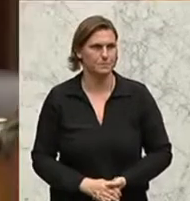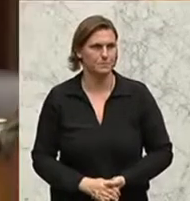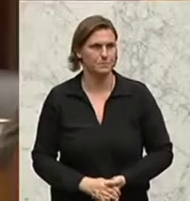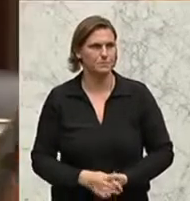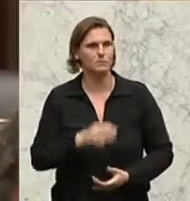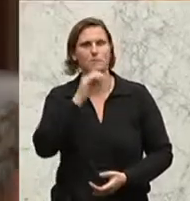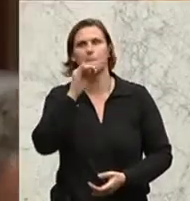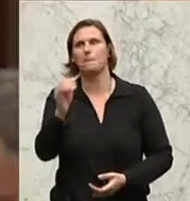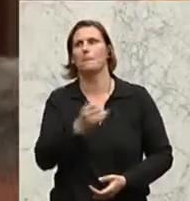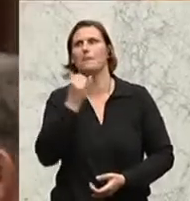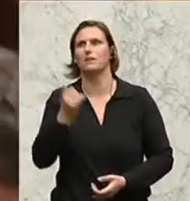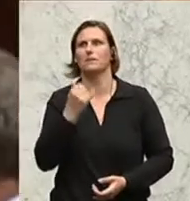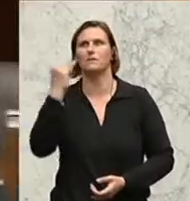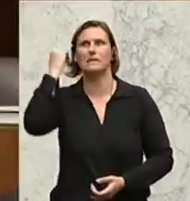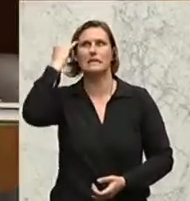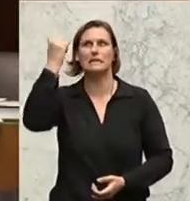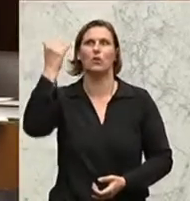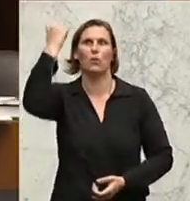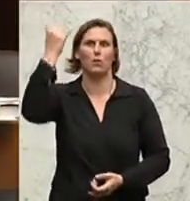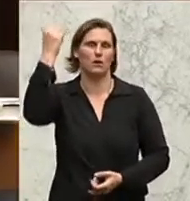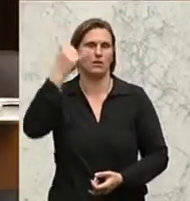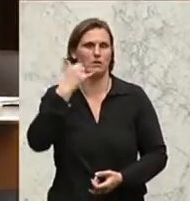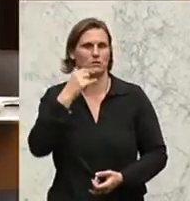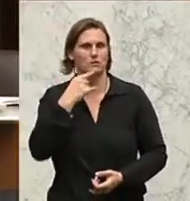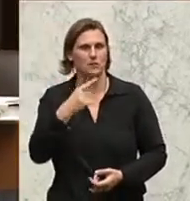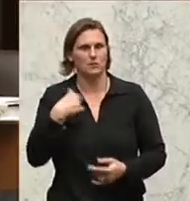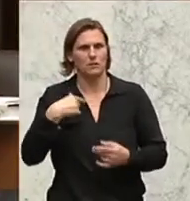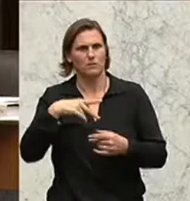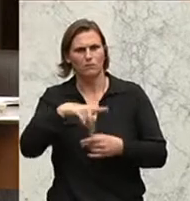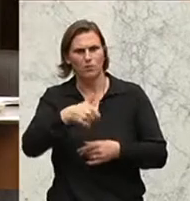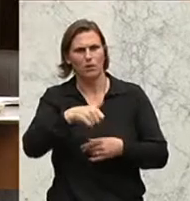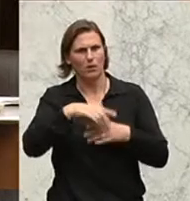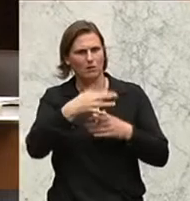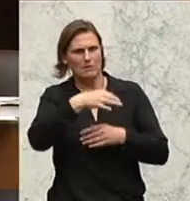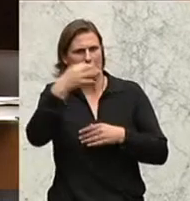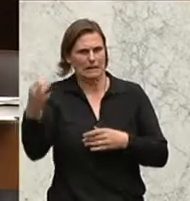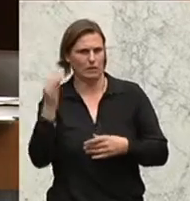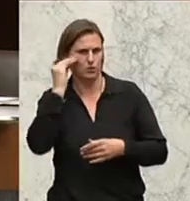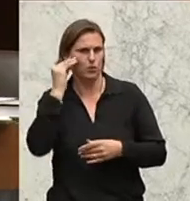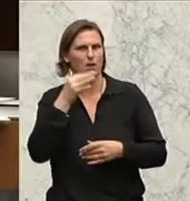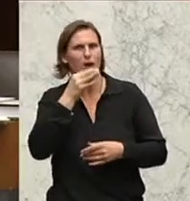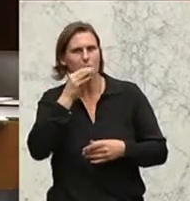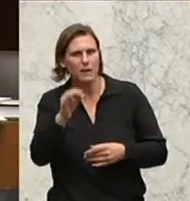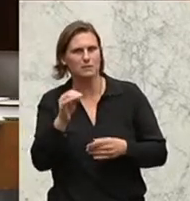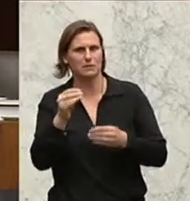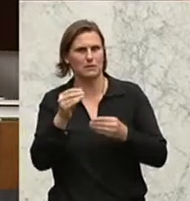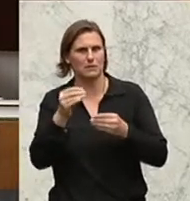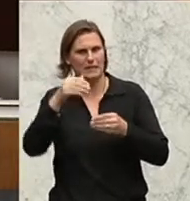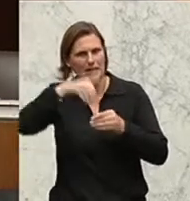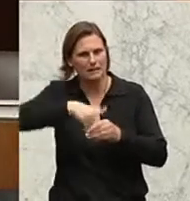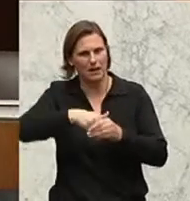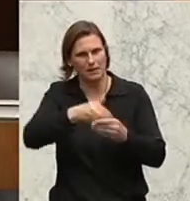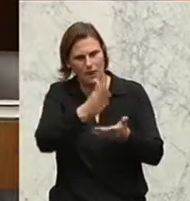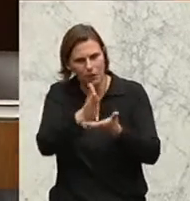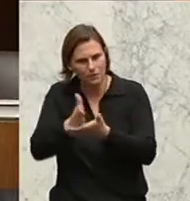Und nicht irgendwelche Ideologien. Und ich bin für die Ganztagsschule deswegen, weil man besser den Stoff verteilen kann, weil der